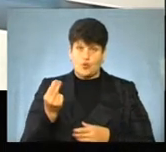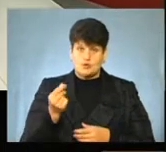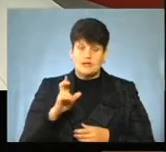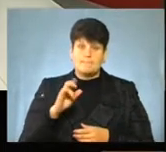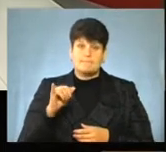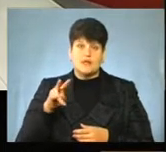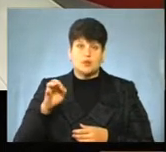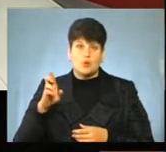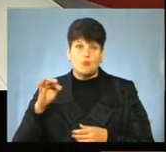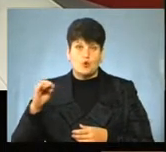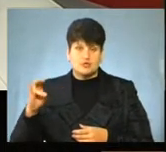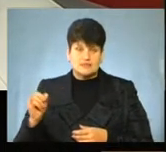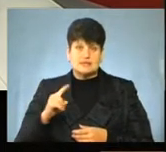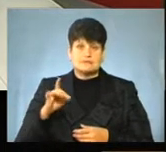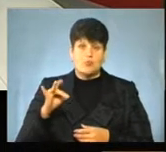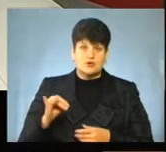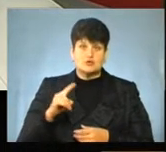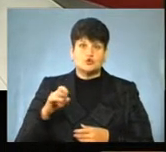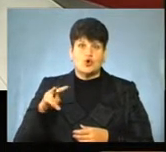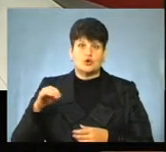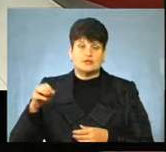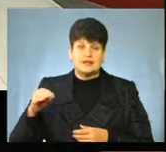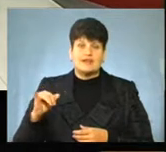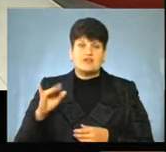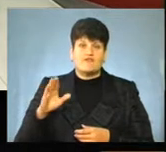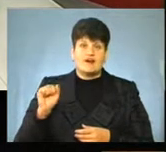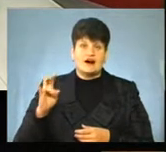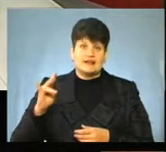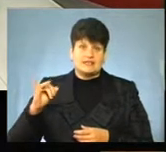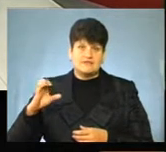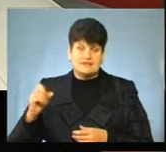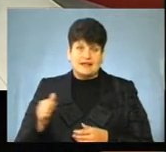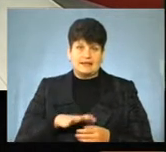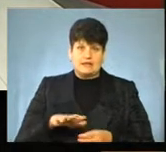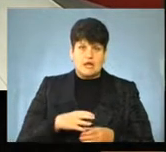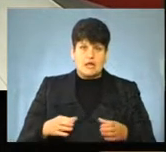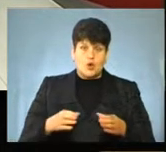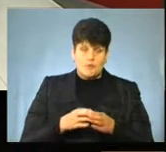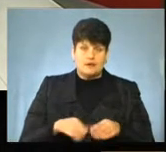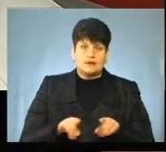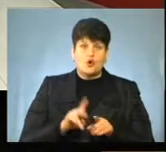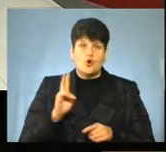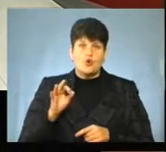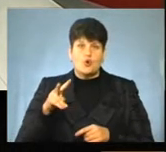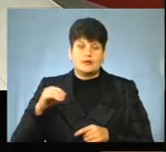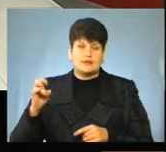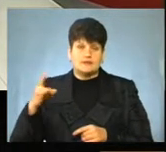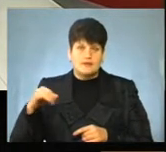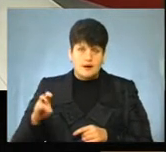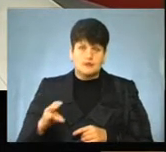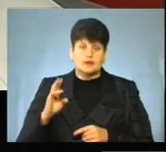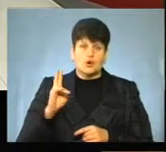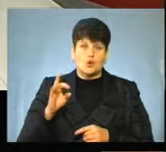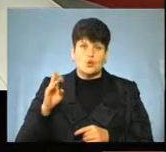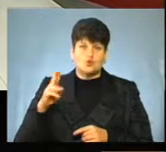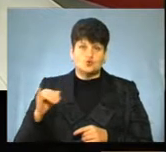Білобожницька, Зборівська, Золотниківська, Іванівська об'єднані територіальні громади, також Колиндянська, Коцюбинська,